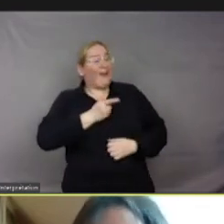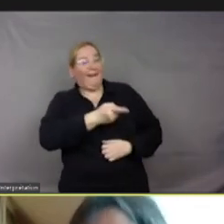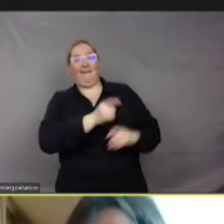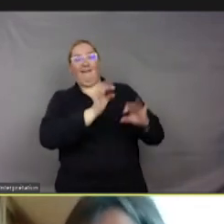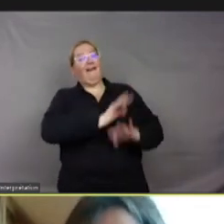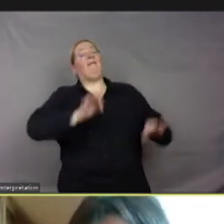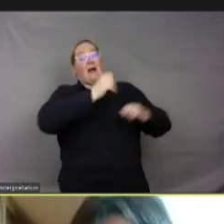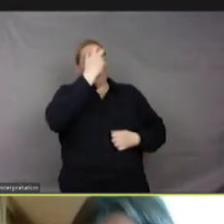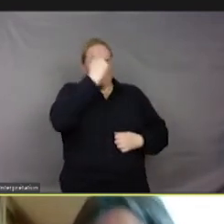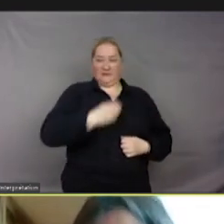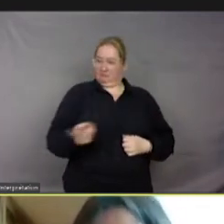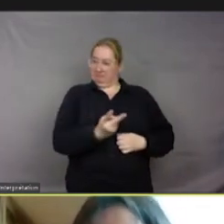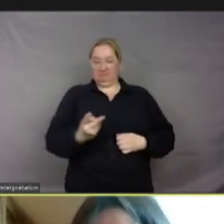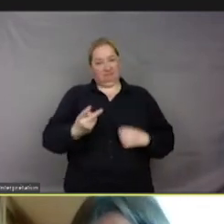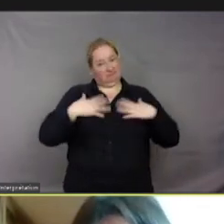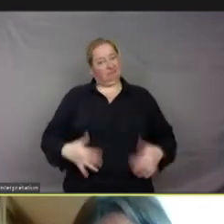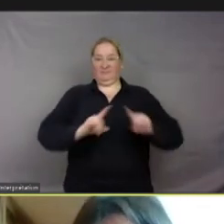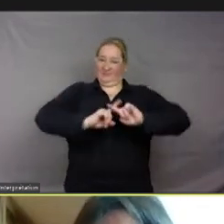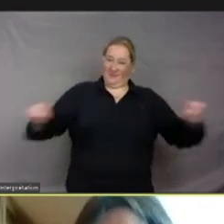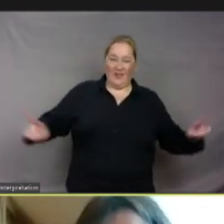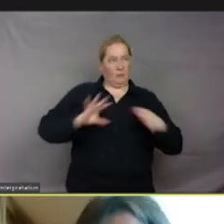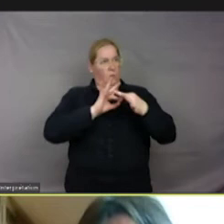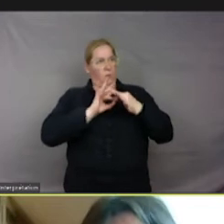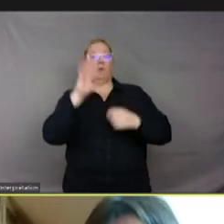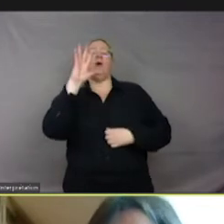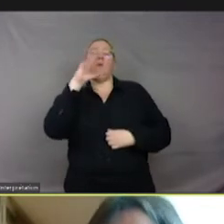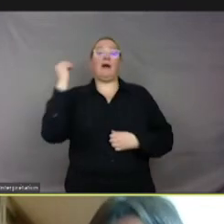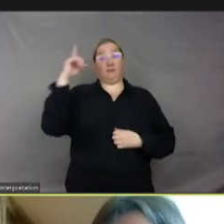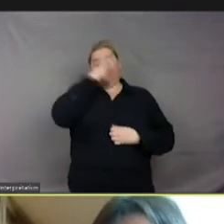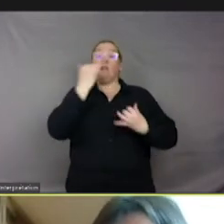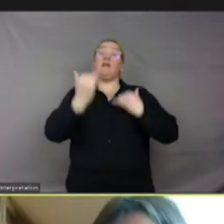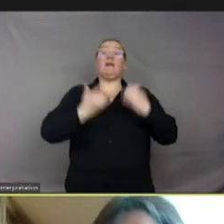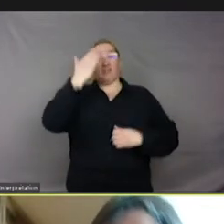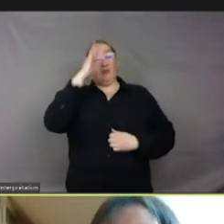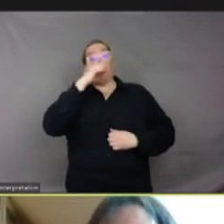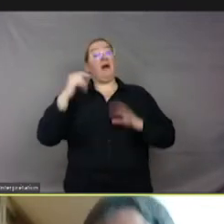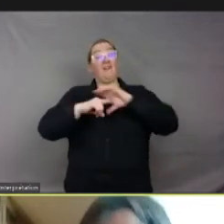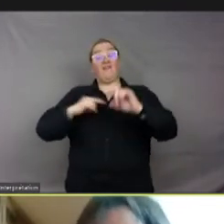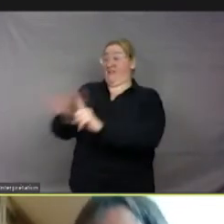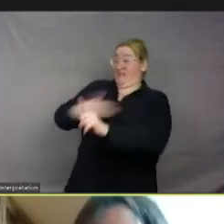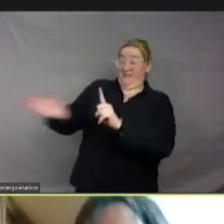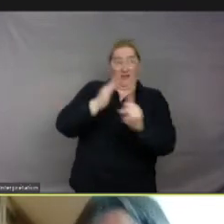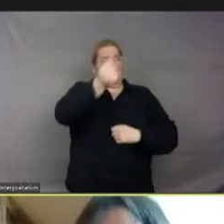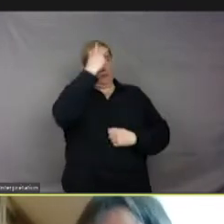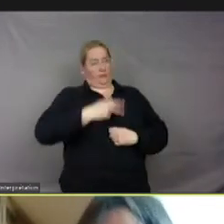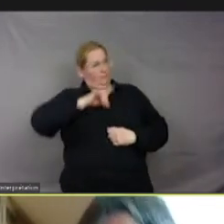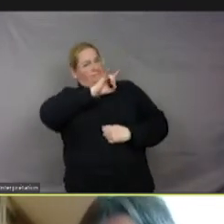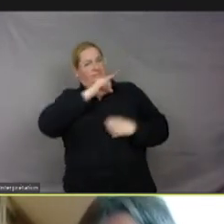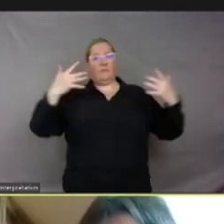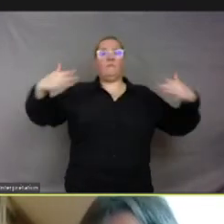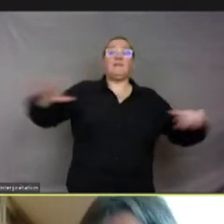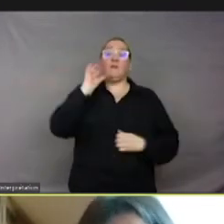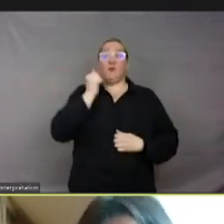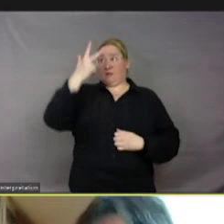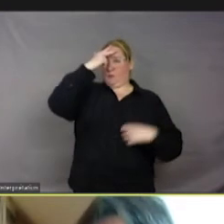avec les humains qui l'entourent, surtout si le traumatisme est lié aux humains. Donc, les traumatismes, ça, c'est